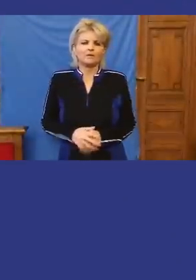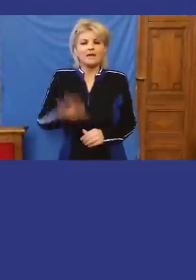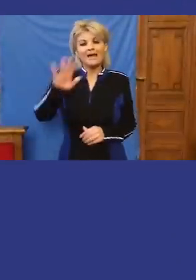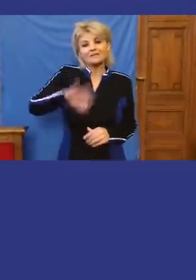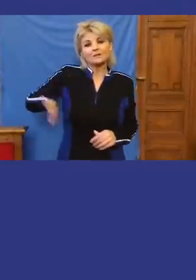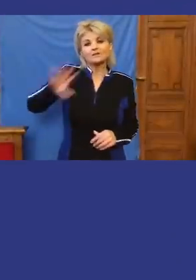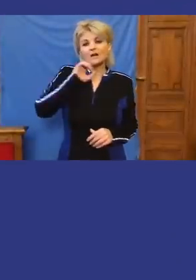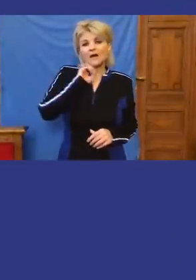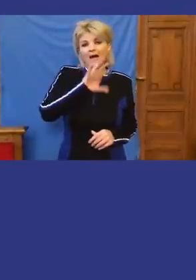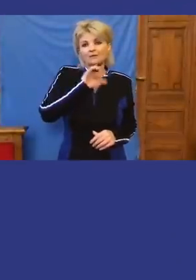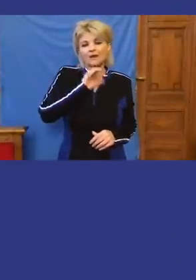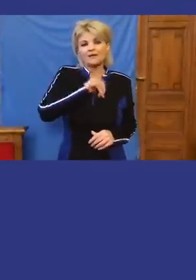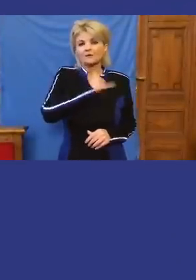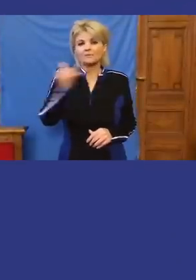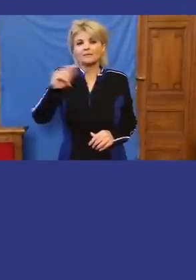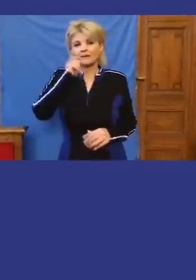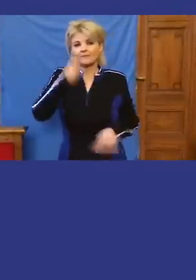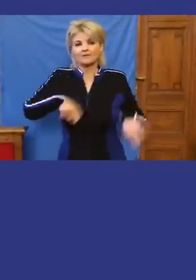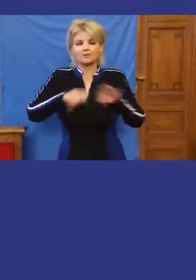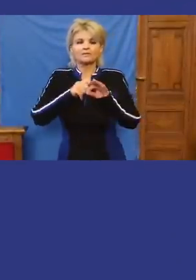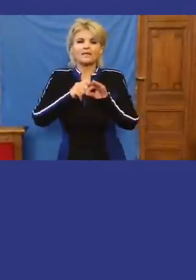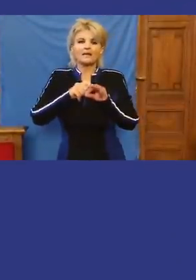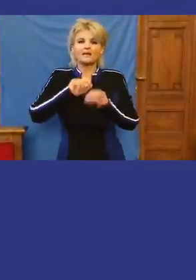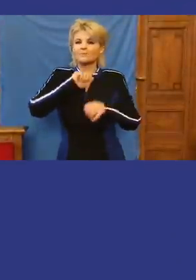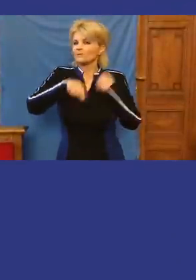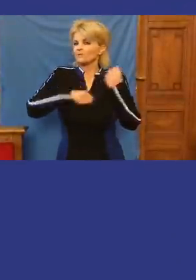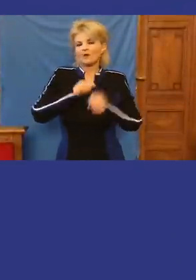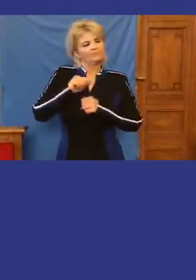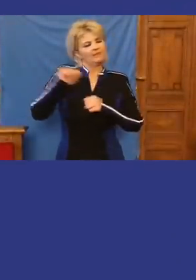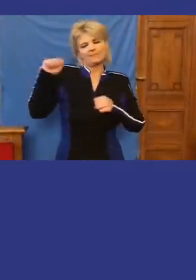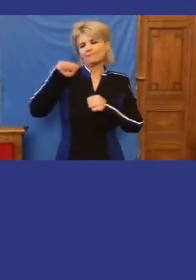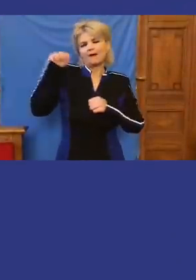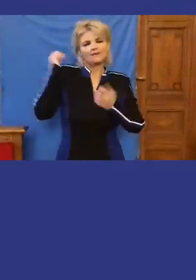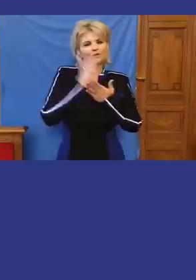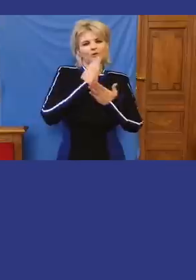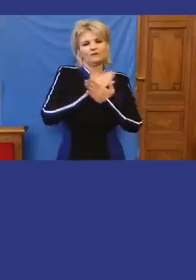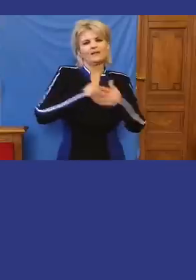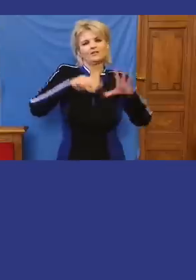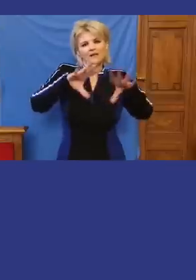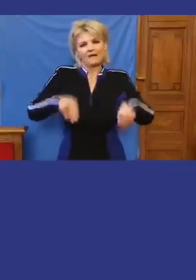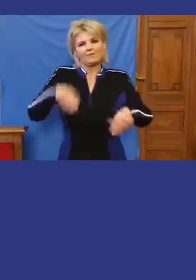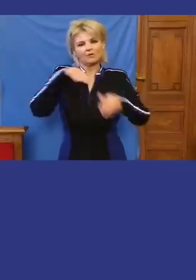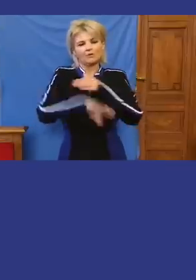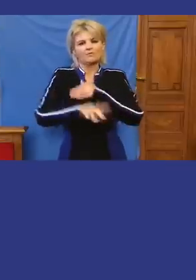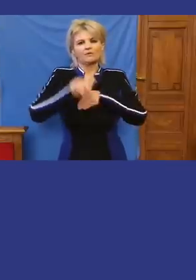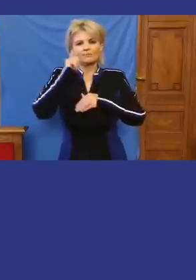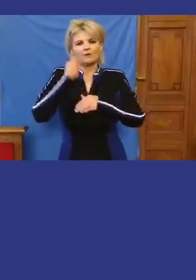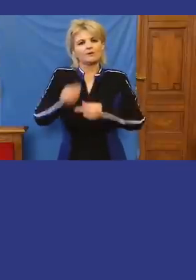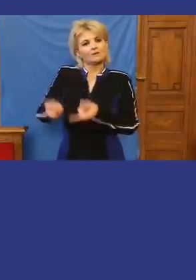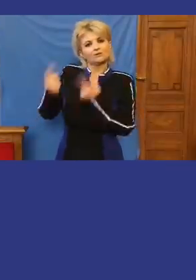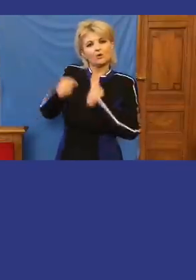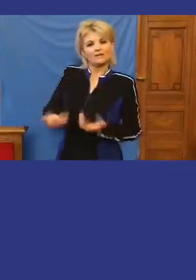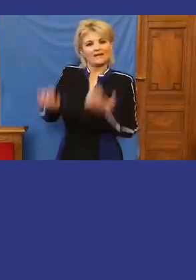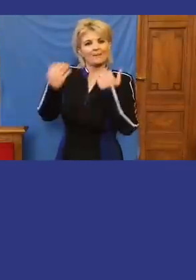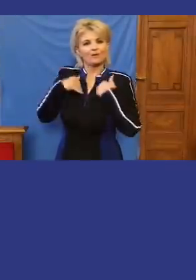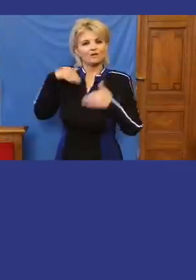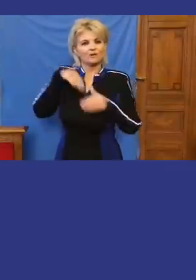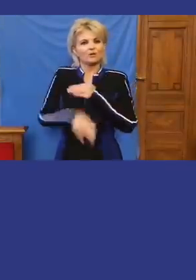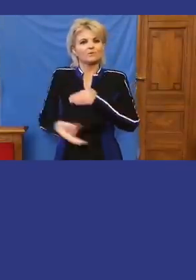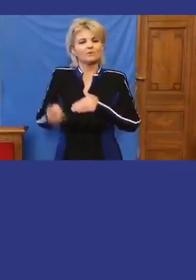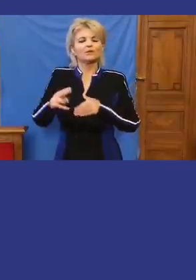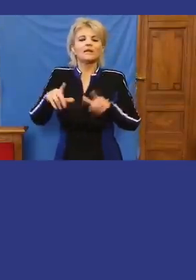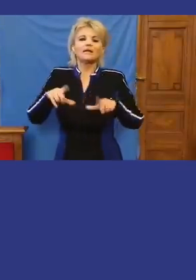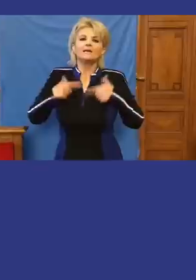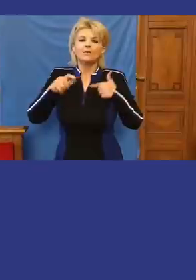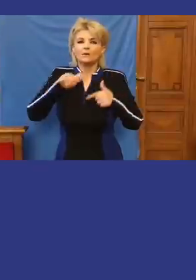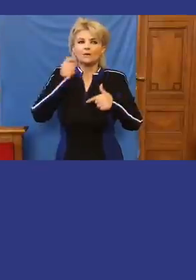A mindegyik Magyarországon mozgalom ezzel szemben nem párt. Teljesen törvényesen fogadhatott el külföldi magyaroktól támogatást. Külföldön élő